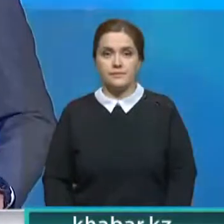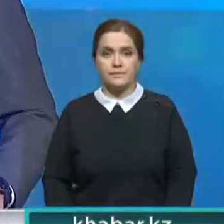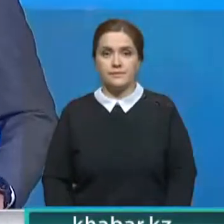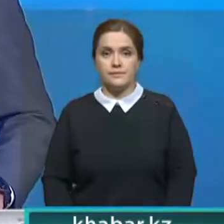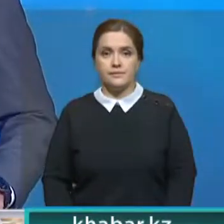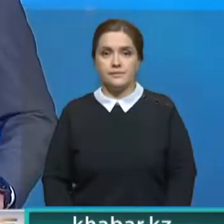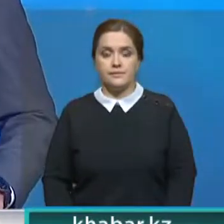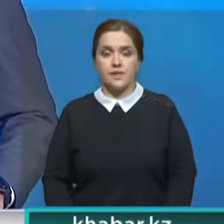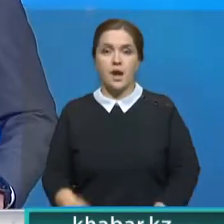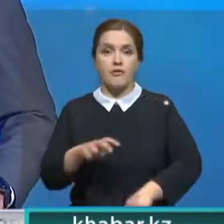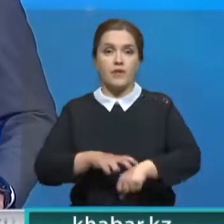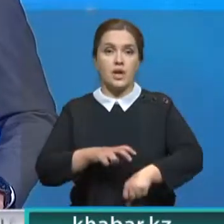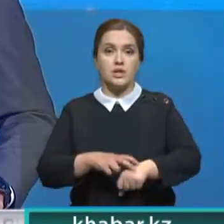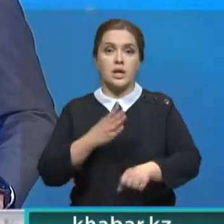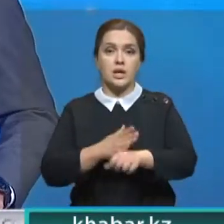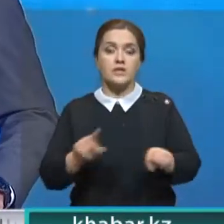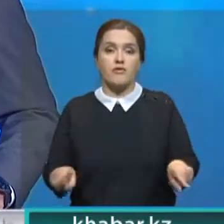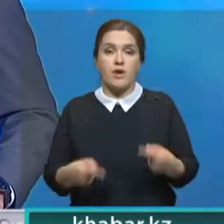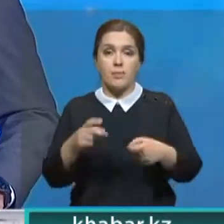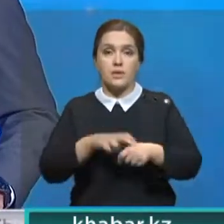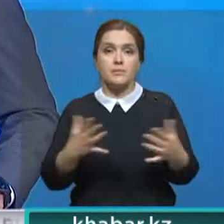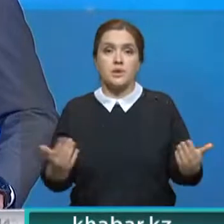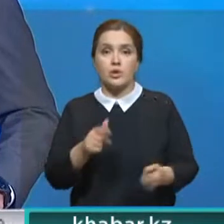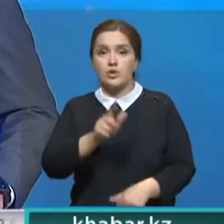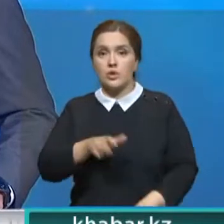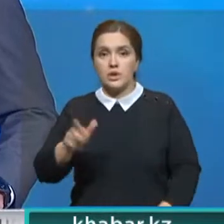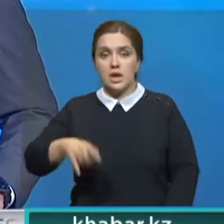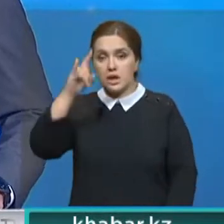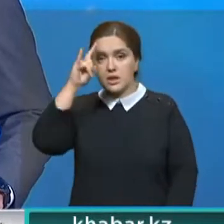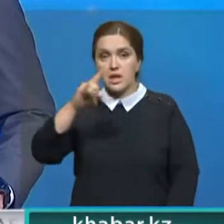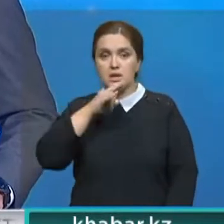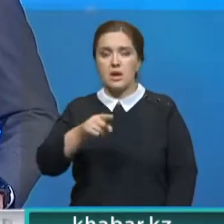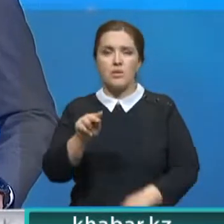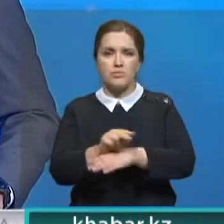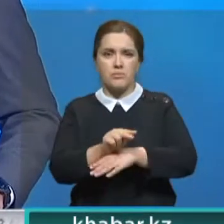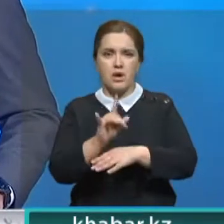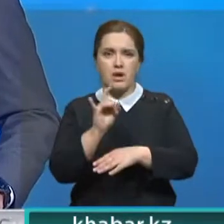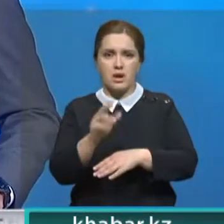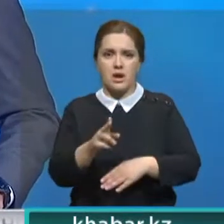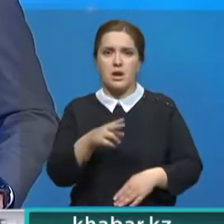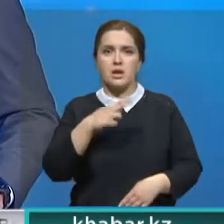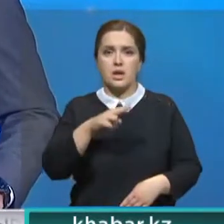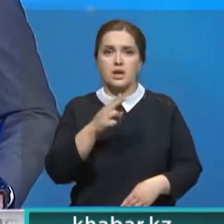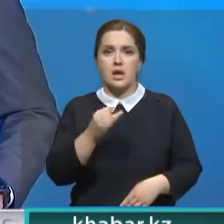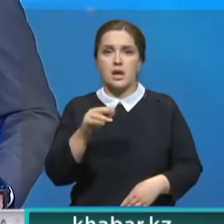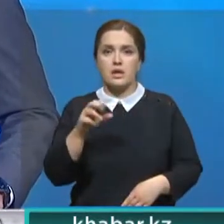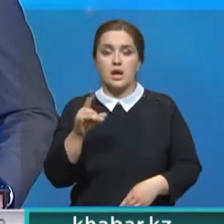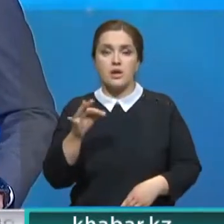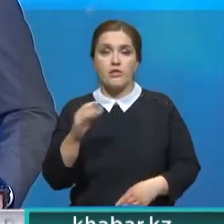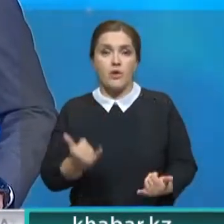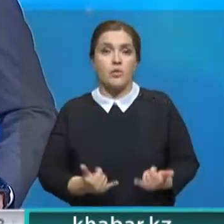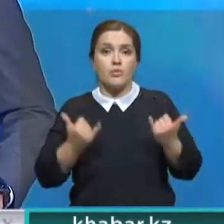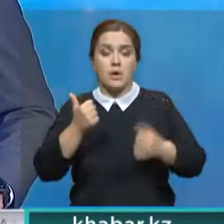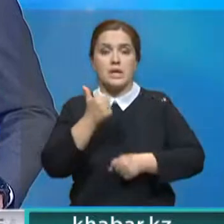И о врачах, вносящих вклад в развитие медицины и спасение людей. Казахстанский онколог Диляра Кайдарова удостойна